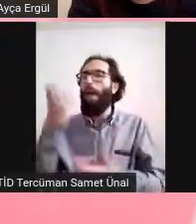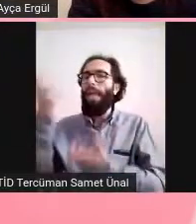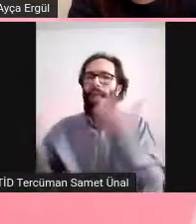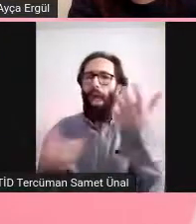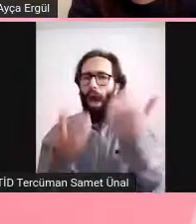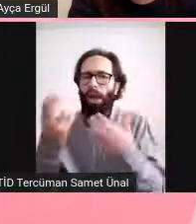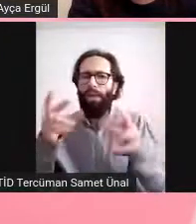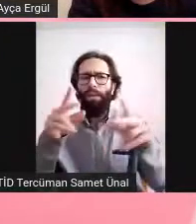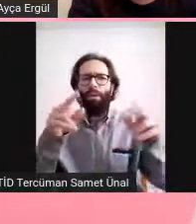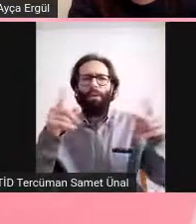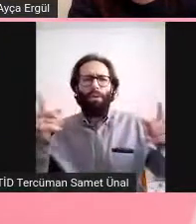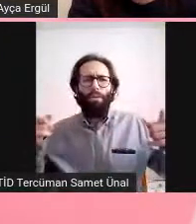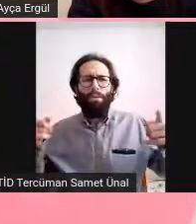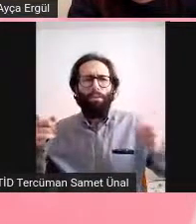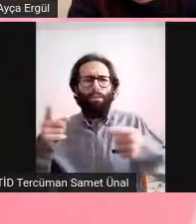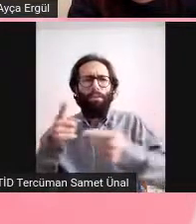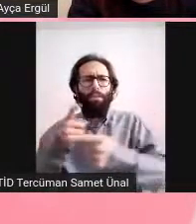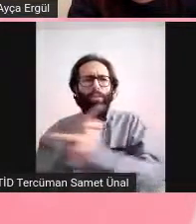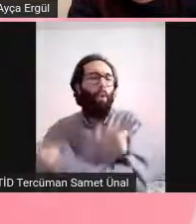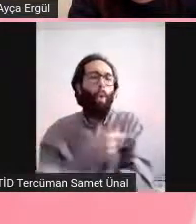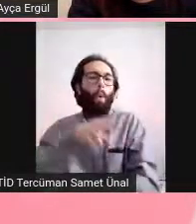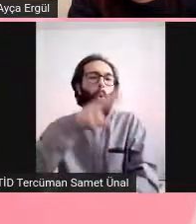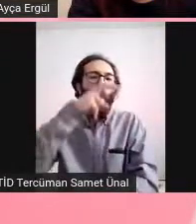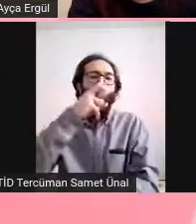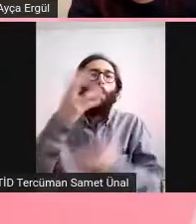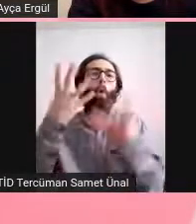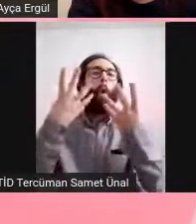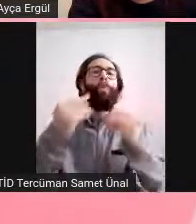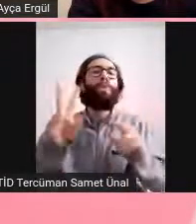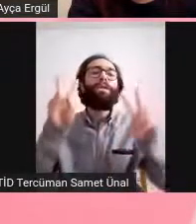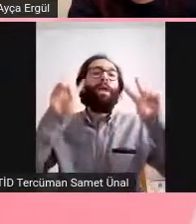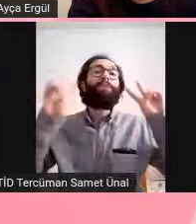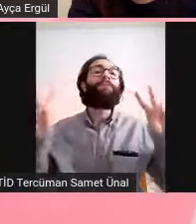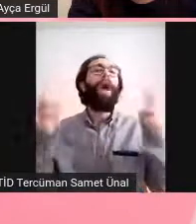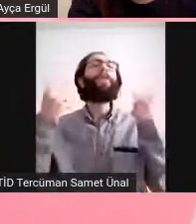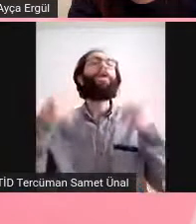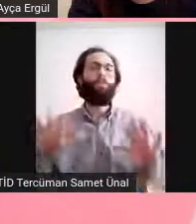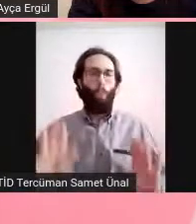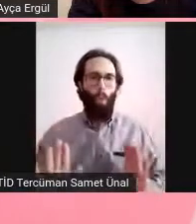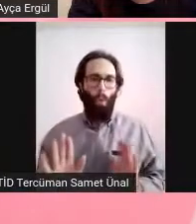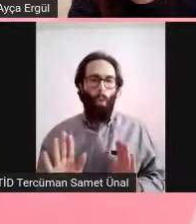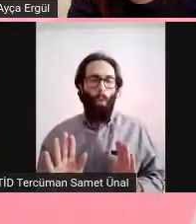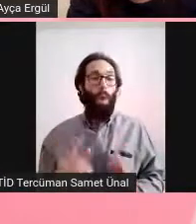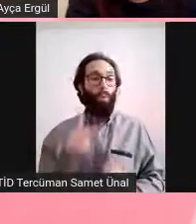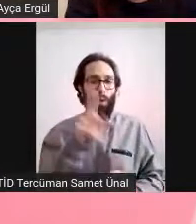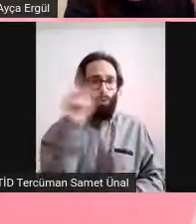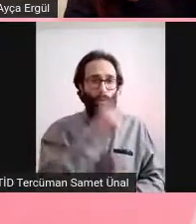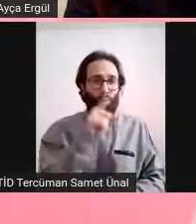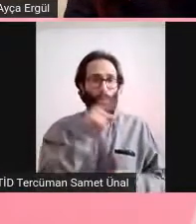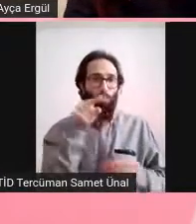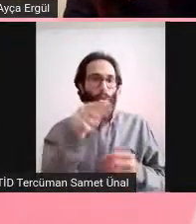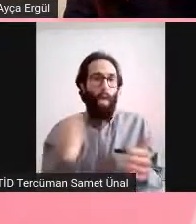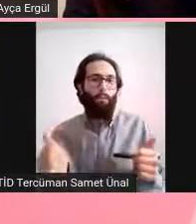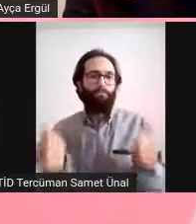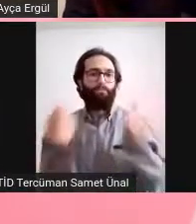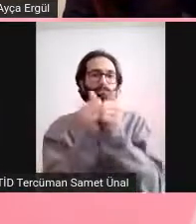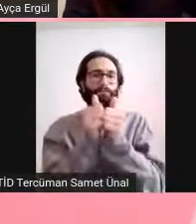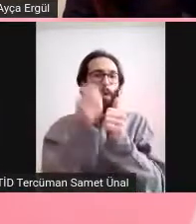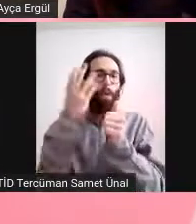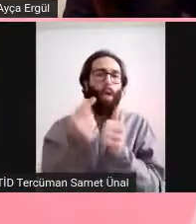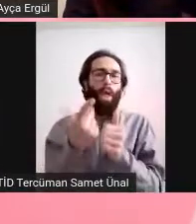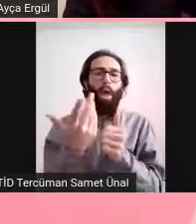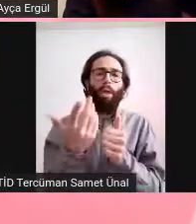etkilerinin olacağı düşünülüyor. Şimdi buna tedavi olarak ne bulmuşlar? İnsanlara reçeteli koku verip